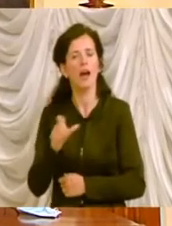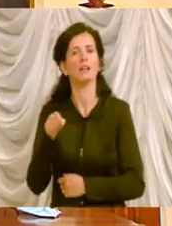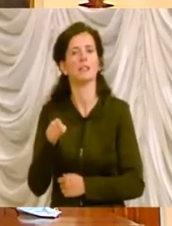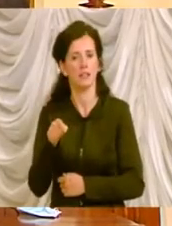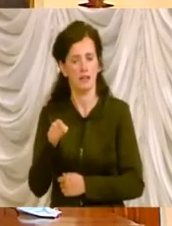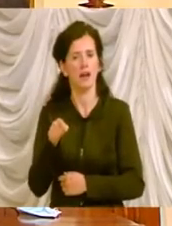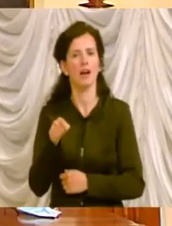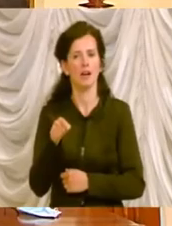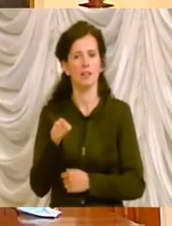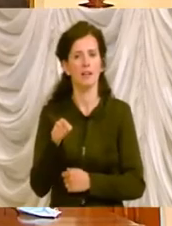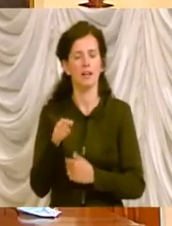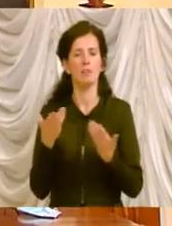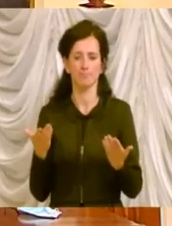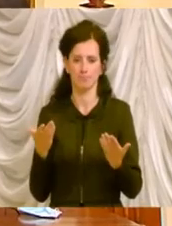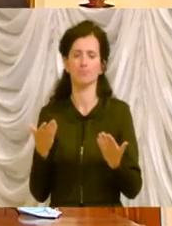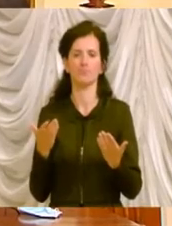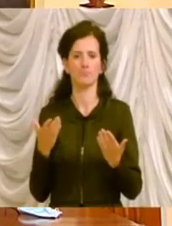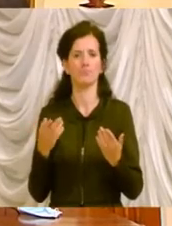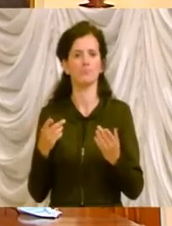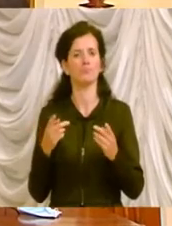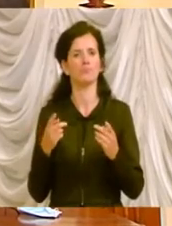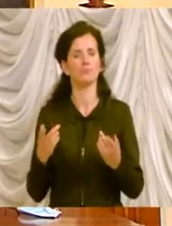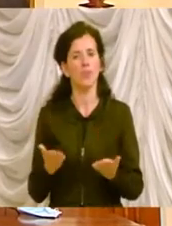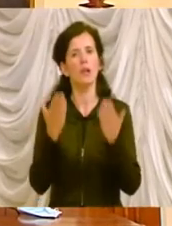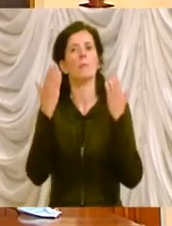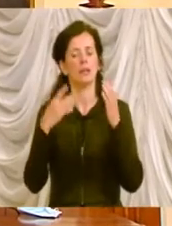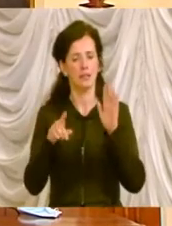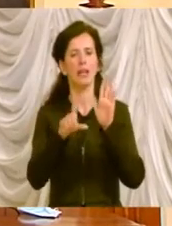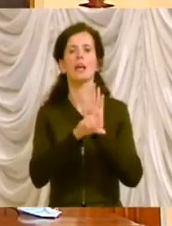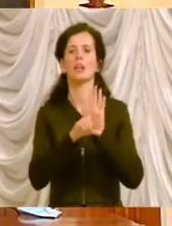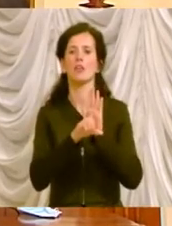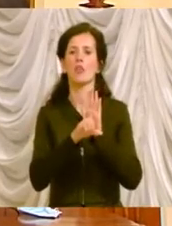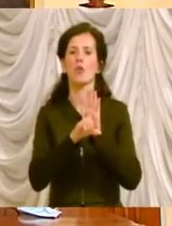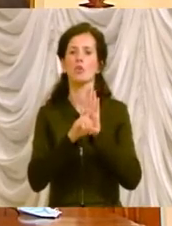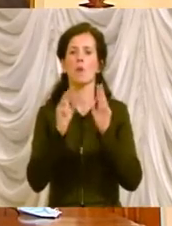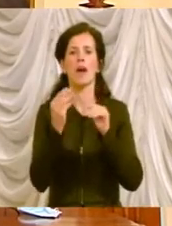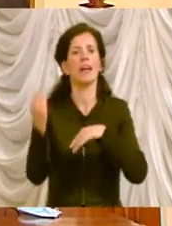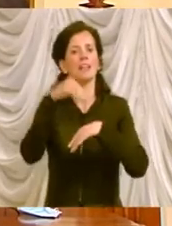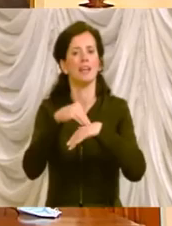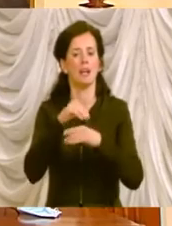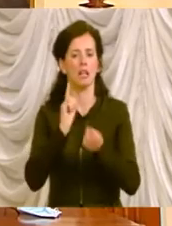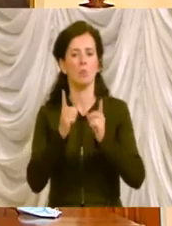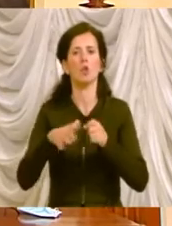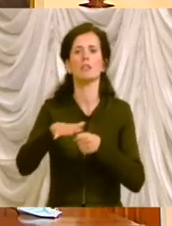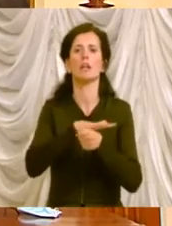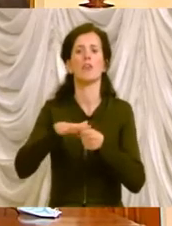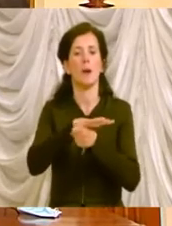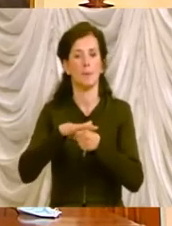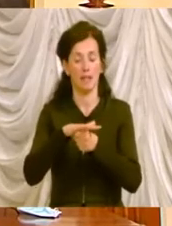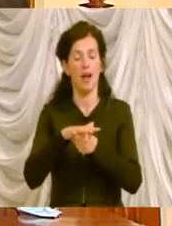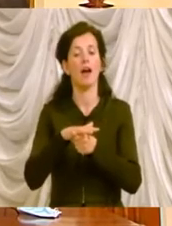dota di una riforma integrata, multidimensionale per le politiche familiari. Per la prima volta c'è un